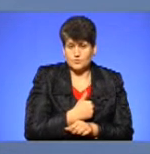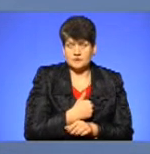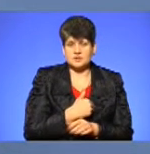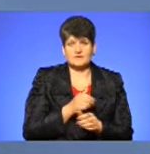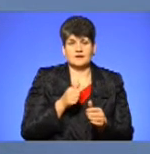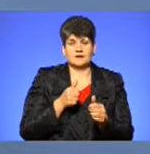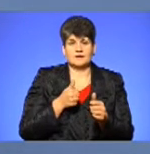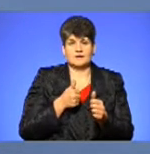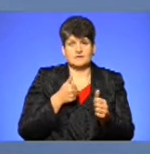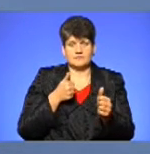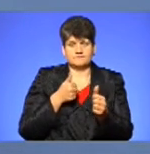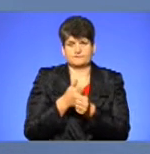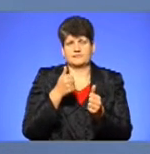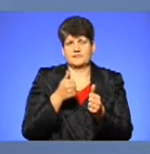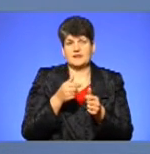це призводить до ДТП.